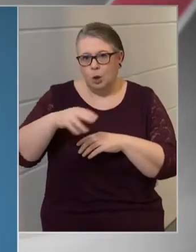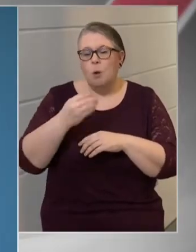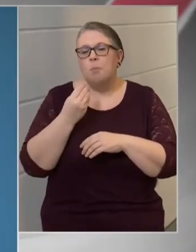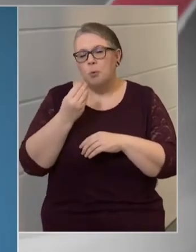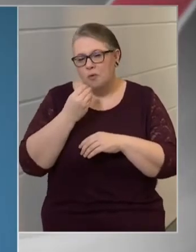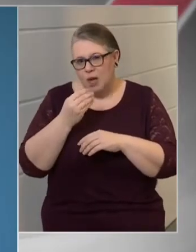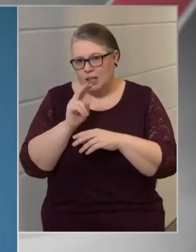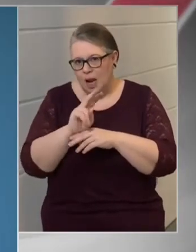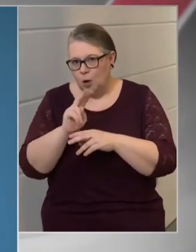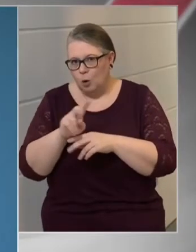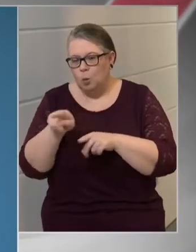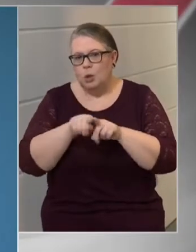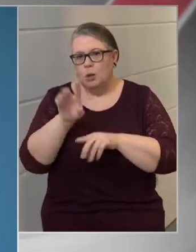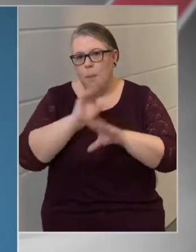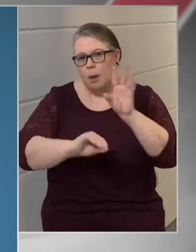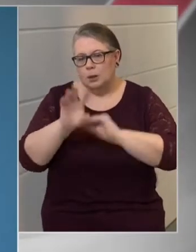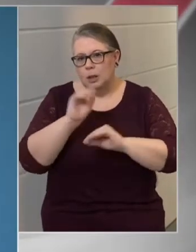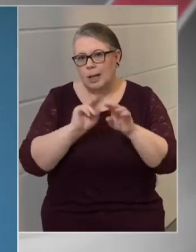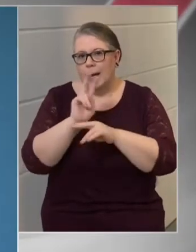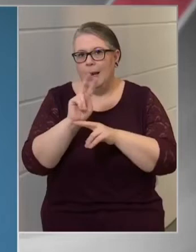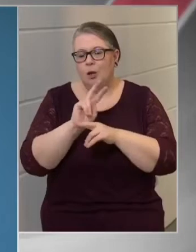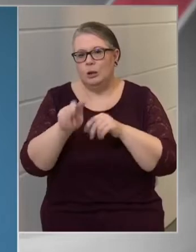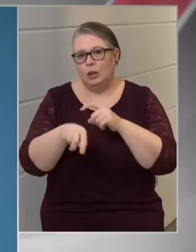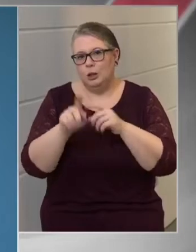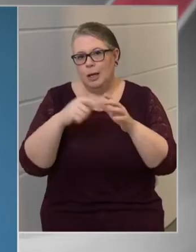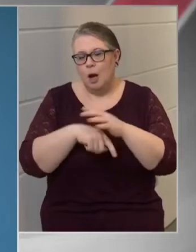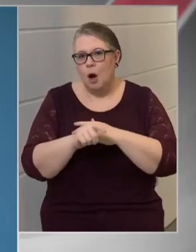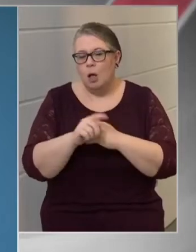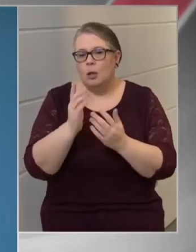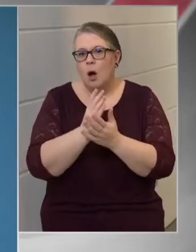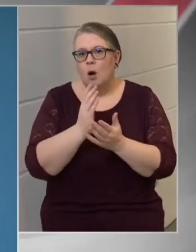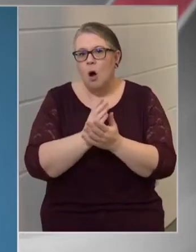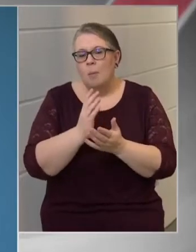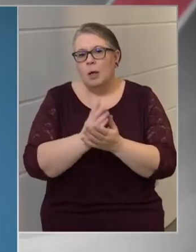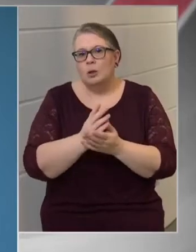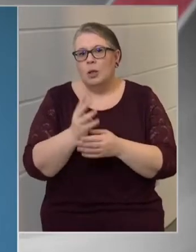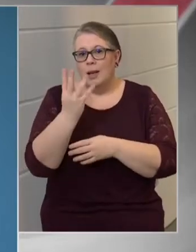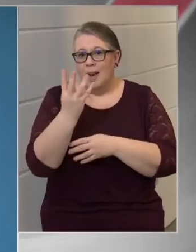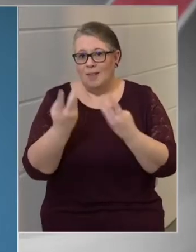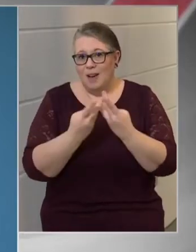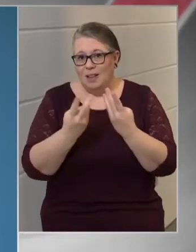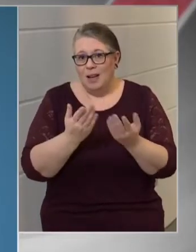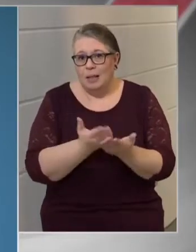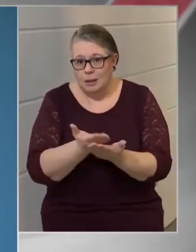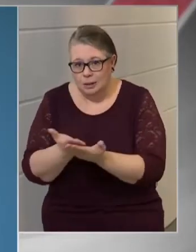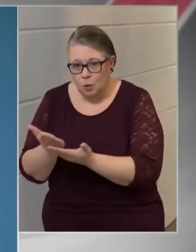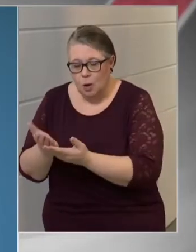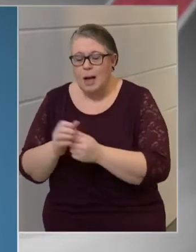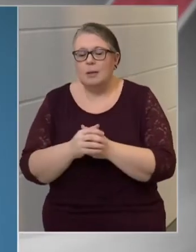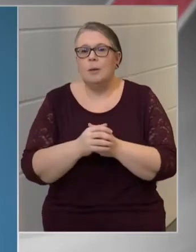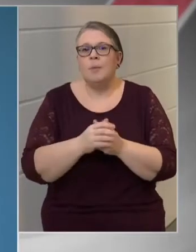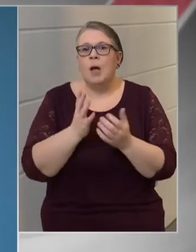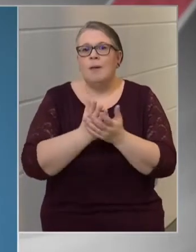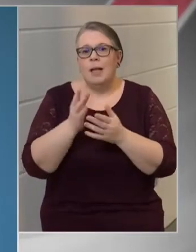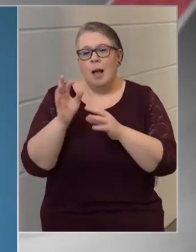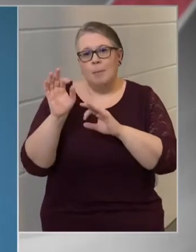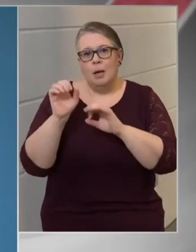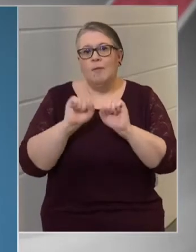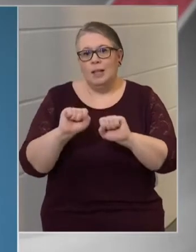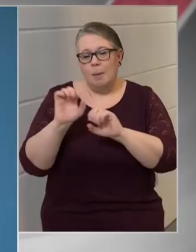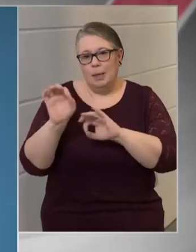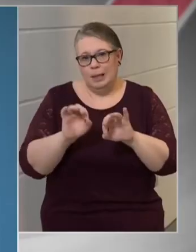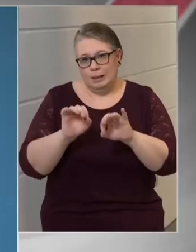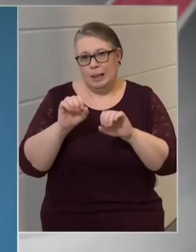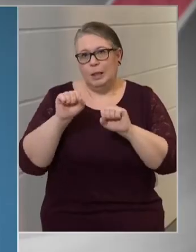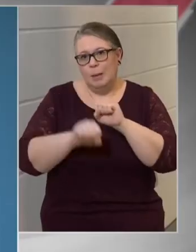ahol azt tapasztalták, hogy az ellenőrzés időpontjában az alkalmazott éppen négy vendéget szolgált ki. A védelmi intézkedések